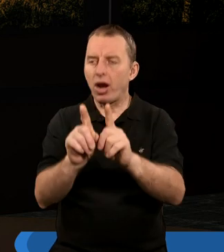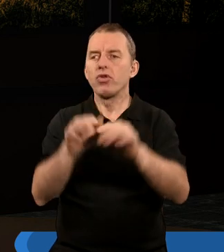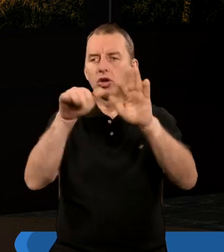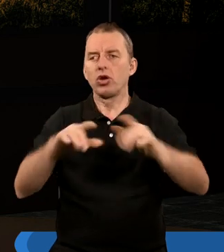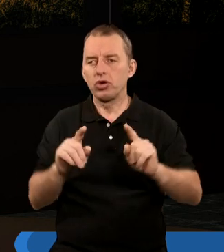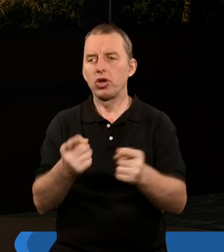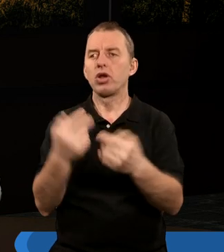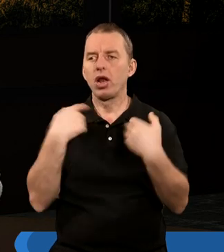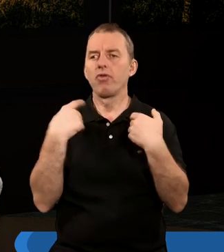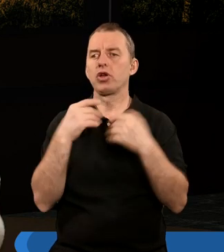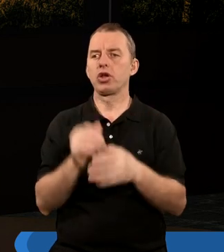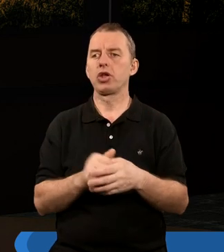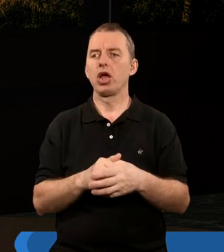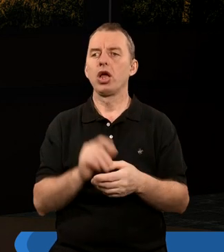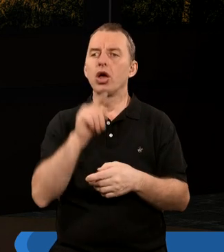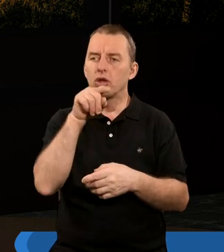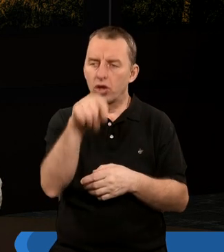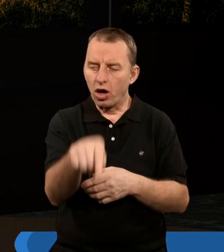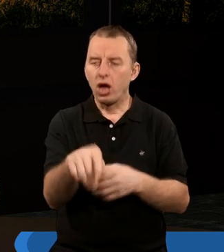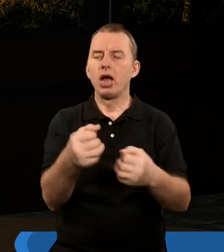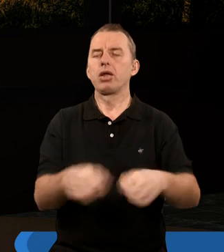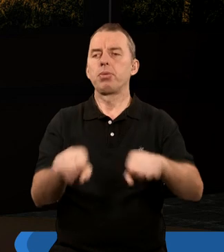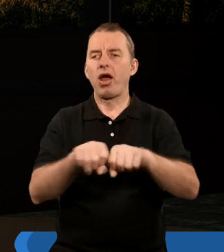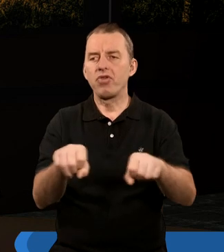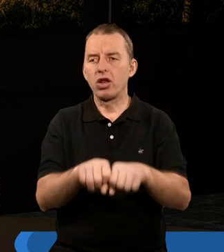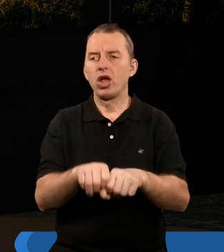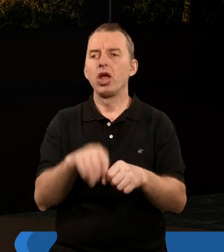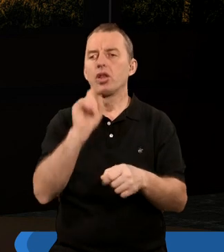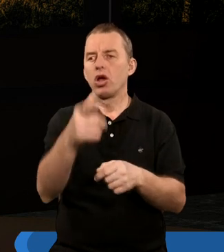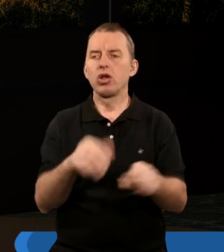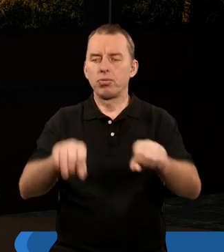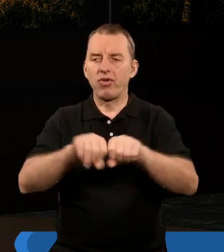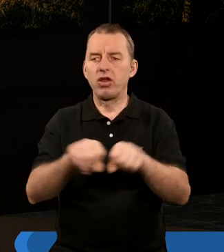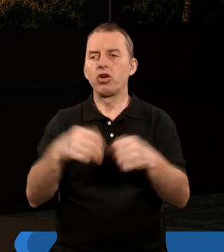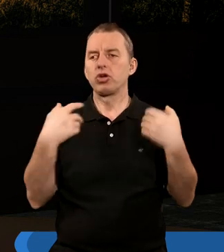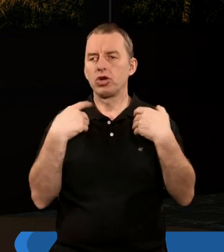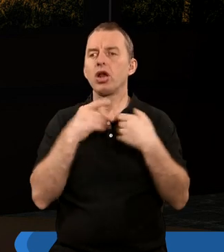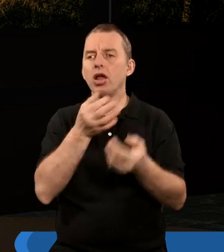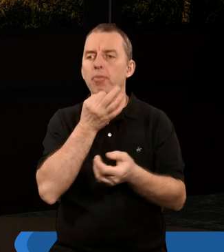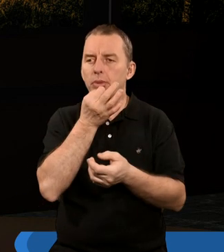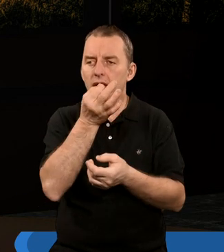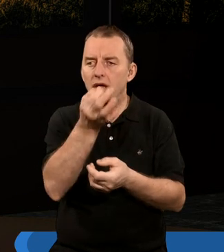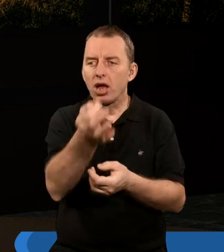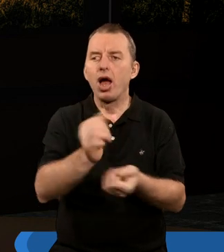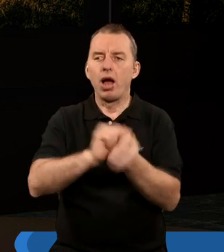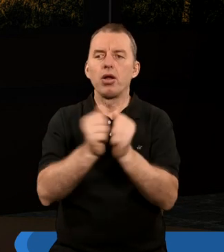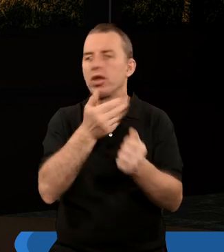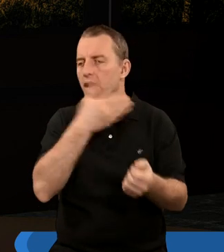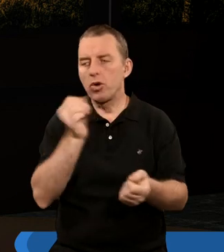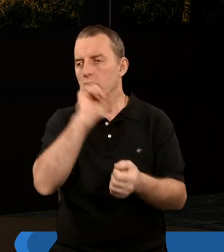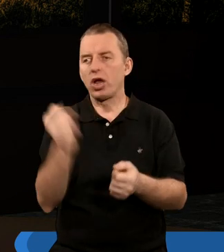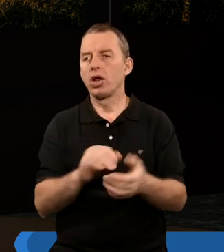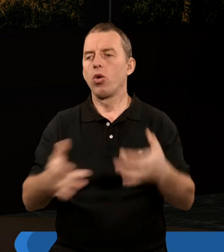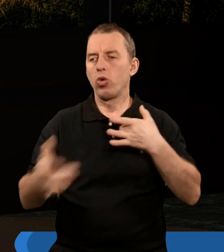po prostu gdzieś będzie na wierzchu? Kiedy sprawiedliwość rzeczywiście będzie tą sprawiedliwością? I tu jest takie pytanie, albowiem nie mają